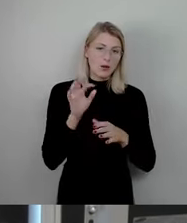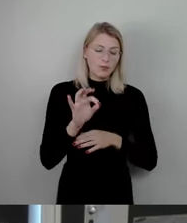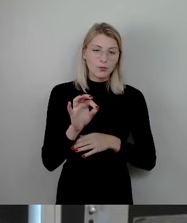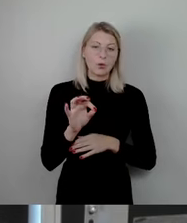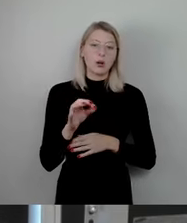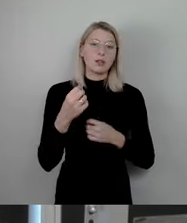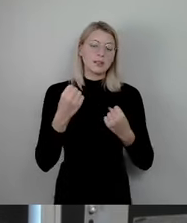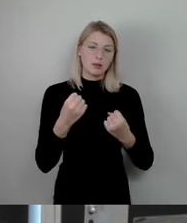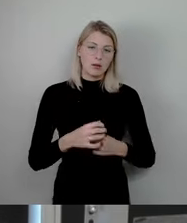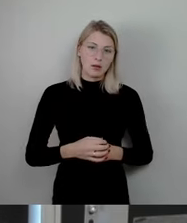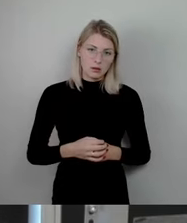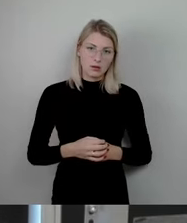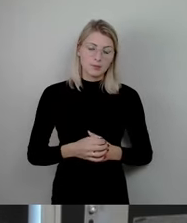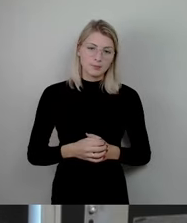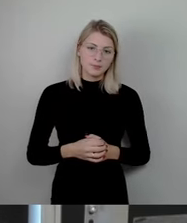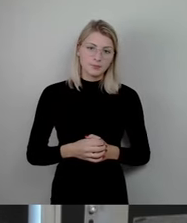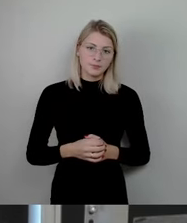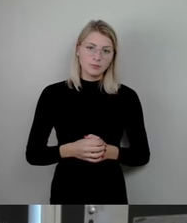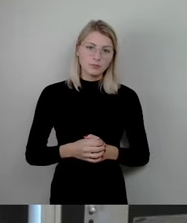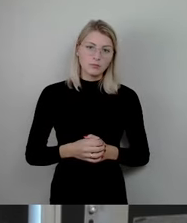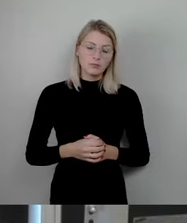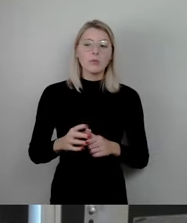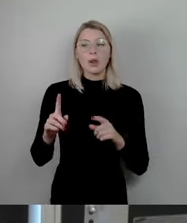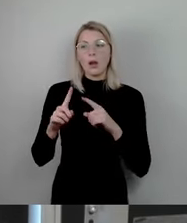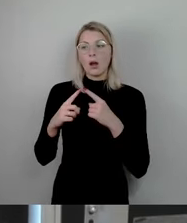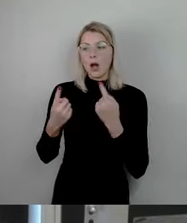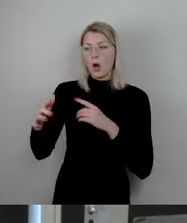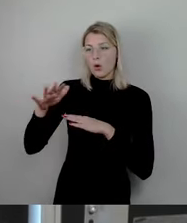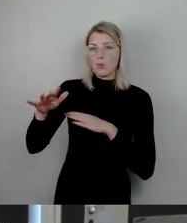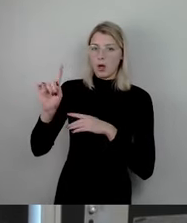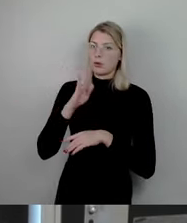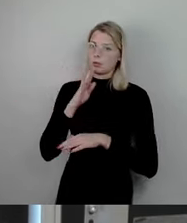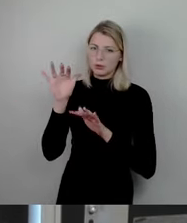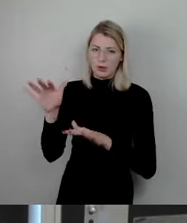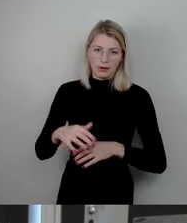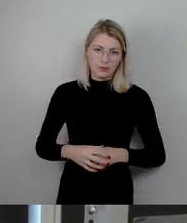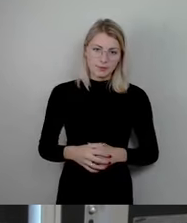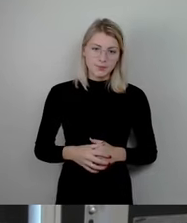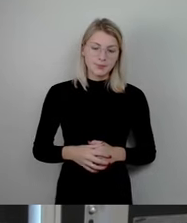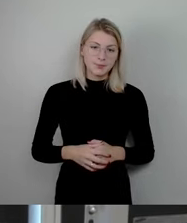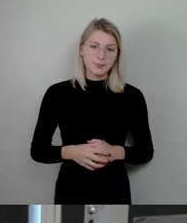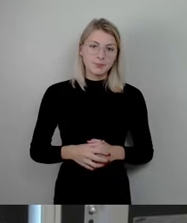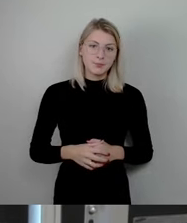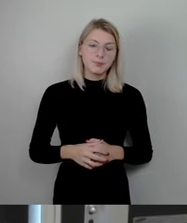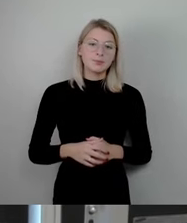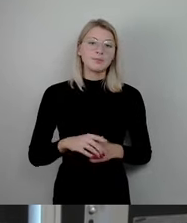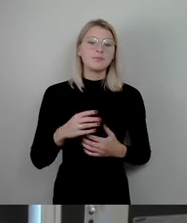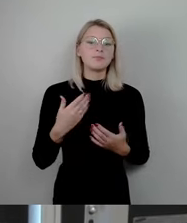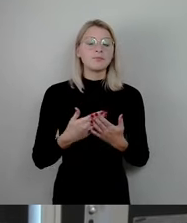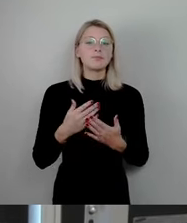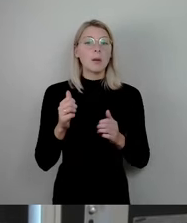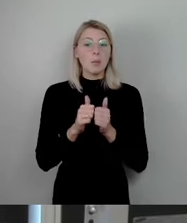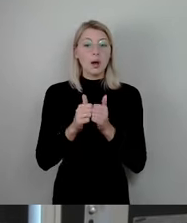dürfte ja dann in dem Objekt genüge sein. Auch hier ist ein wichtiger Partner der